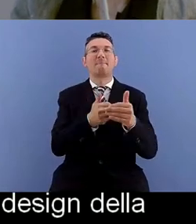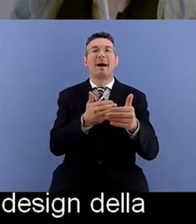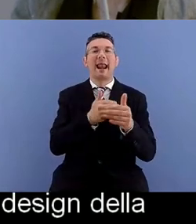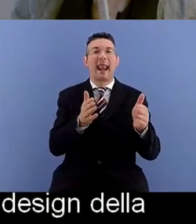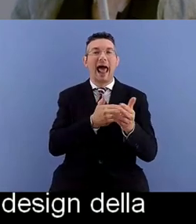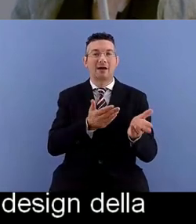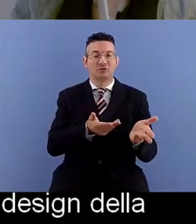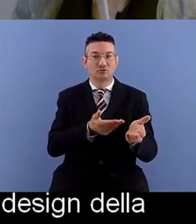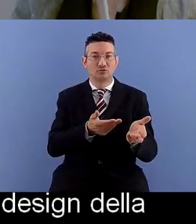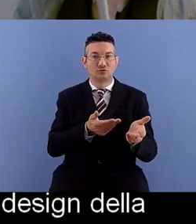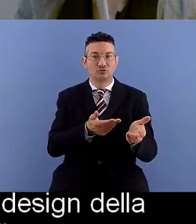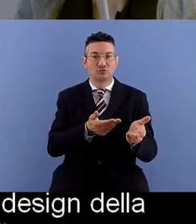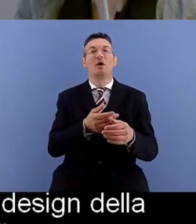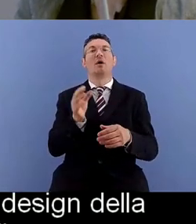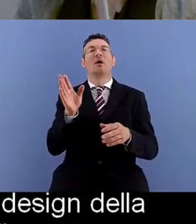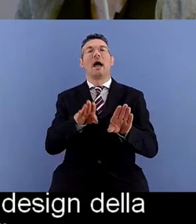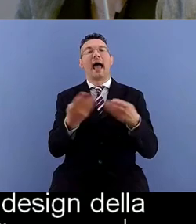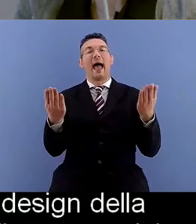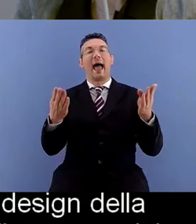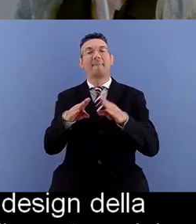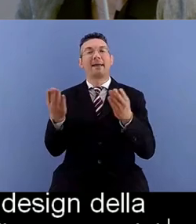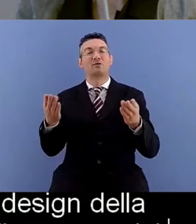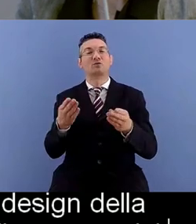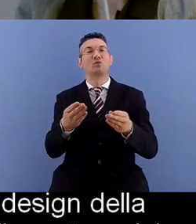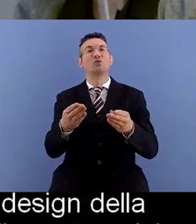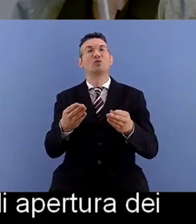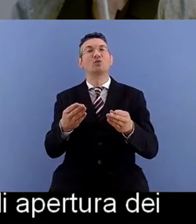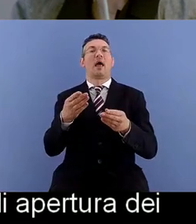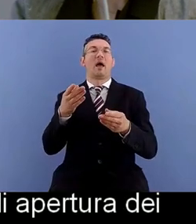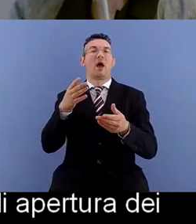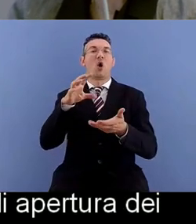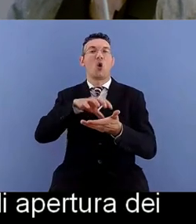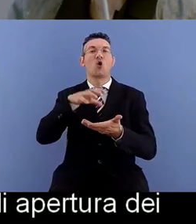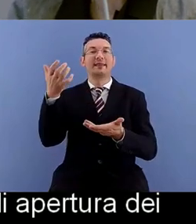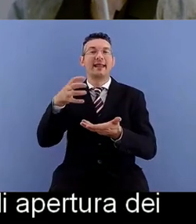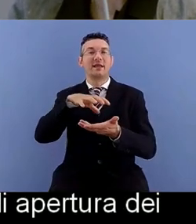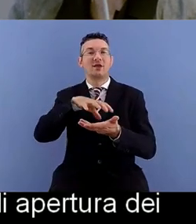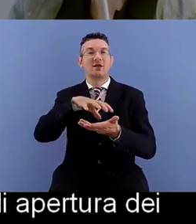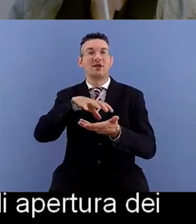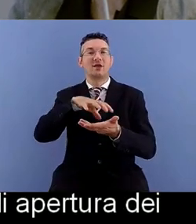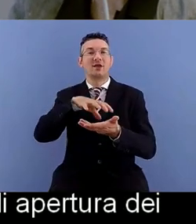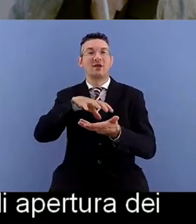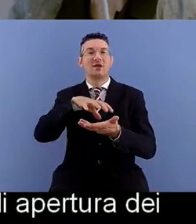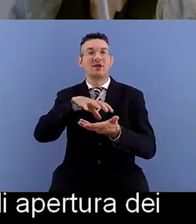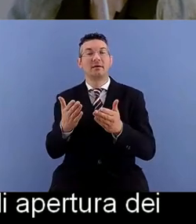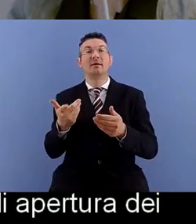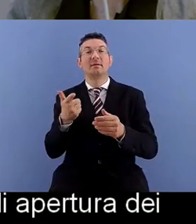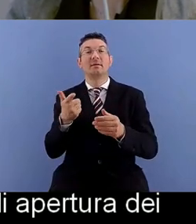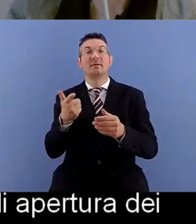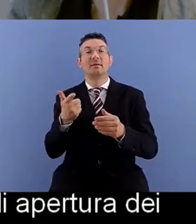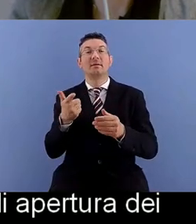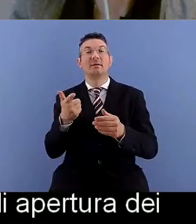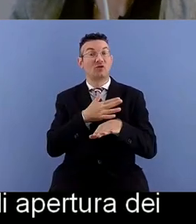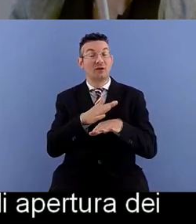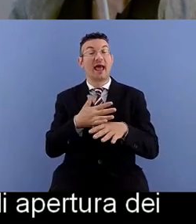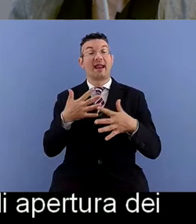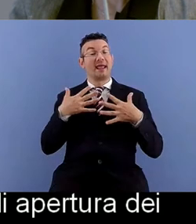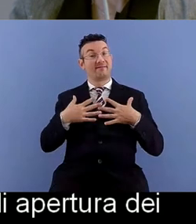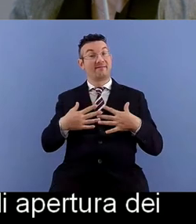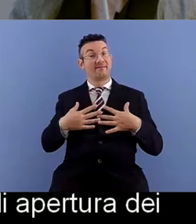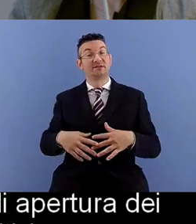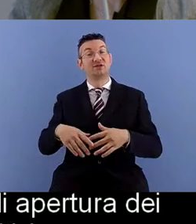apertura dei contenitori e anche qui di nuovo gli aspetti sensoriali, fisici, cognitivi